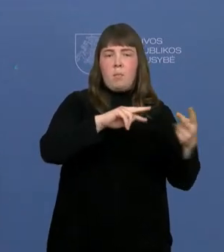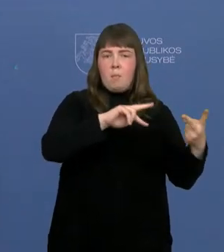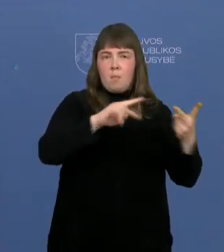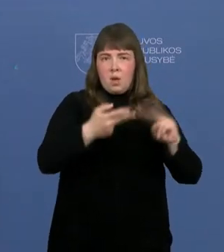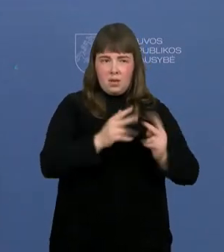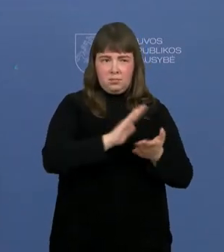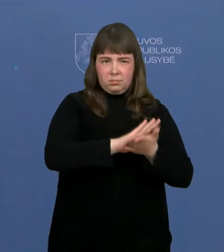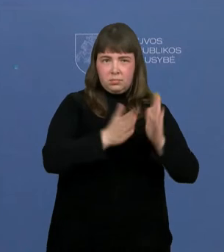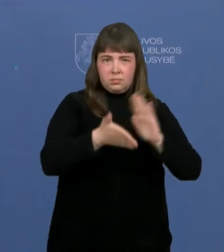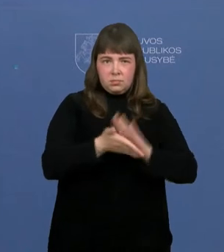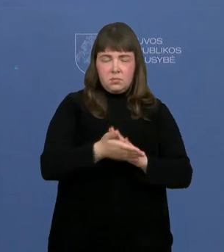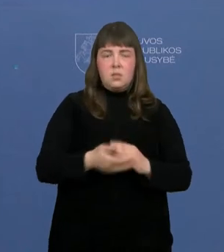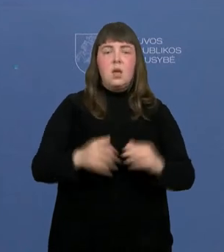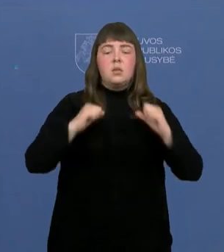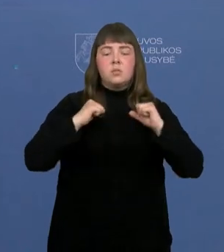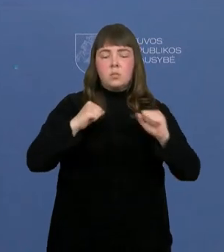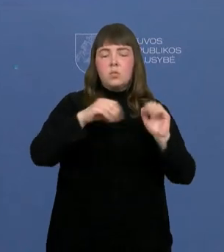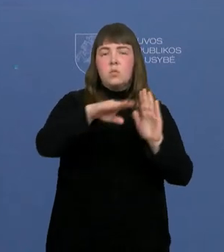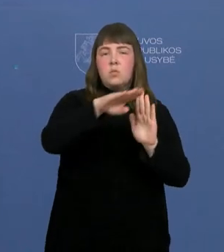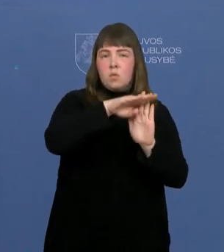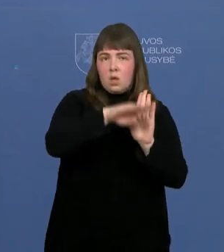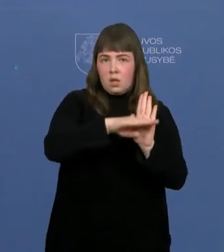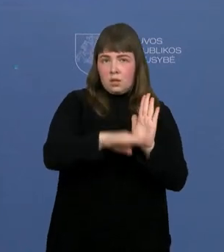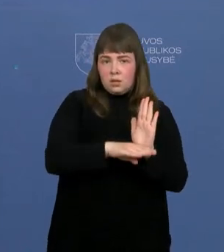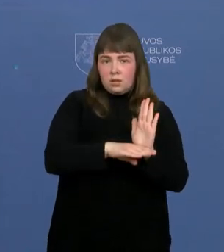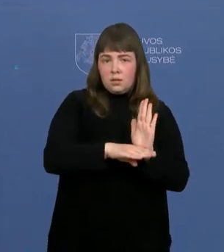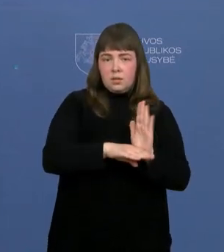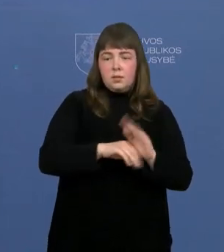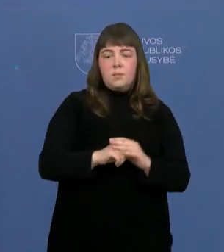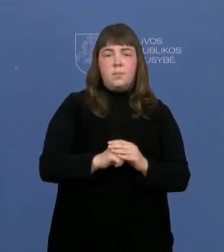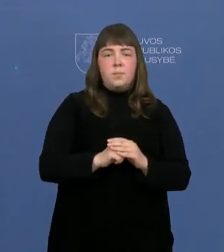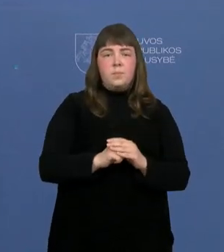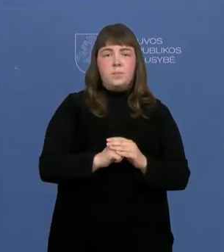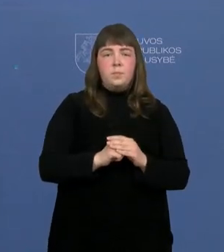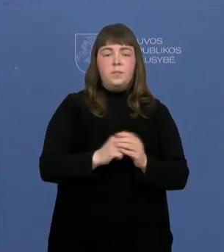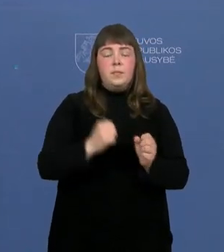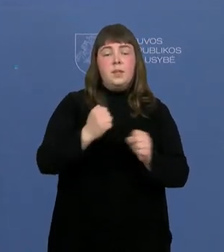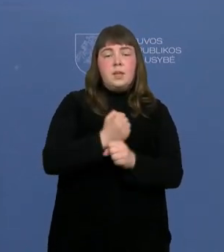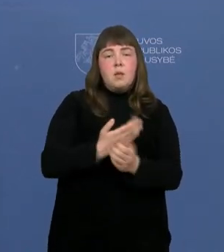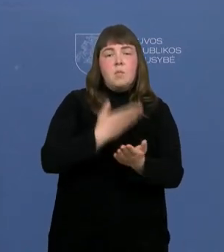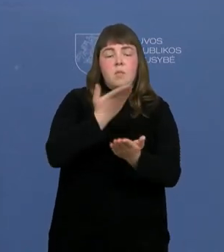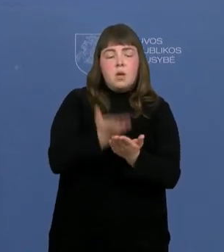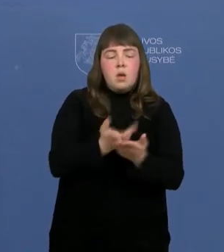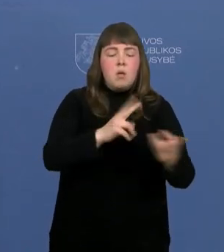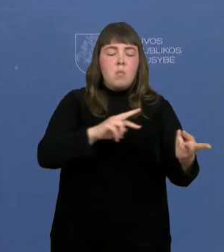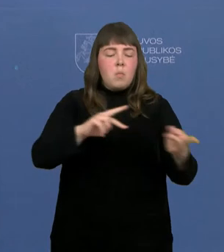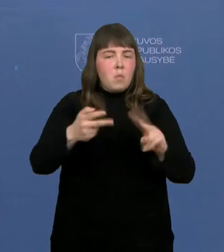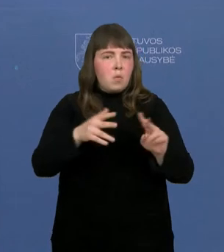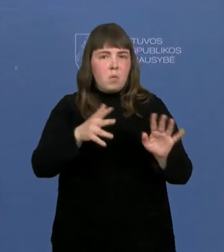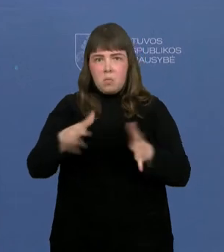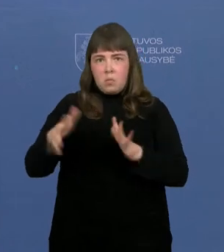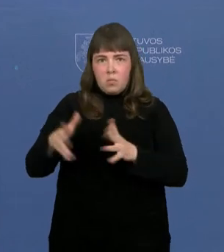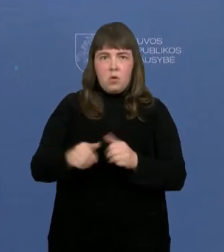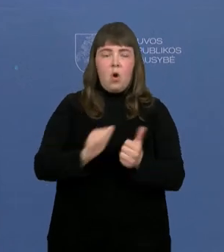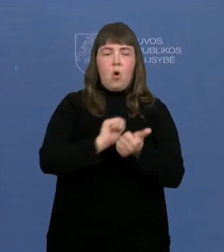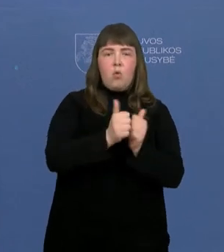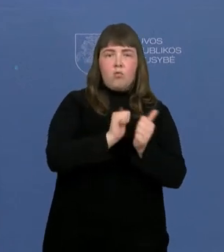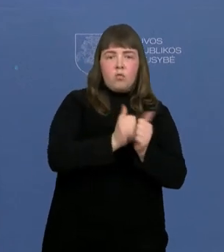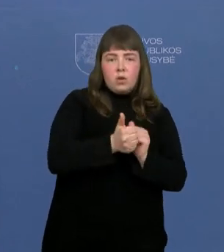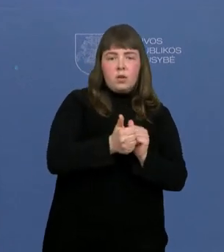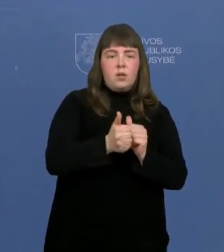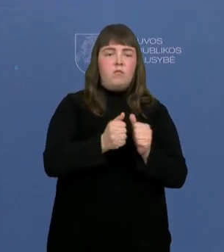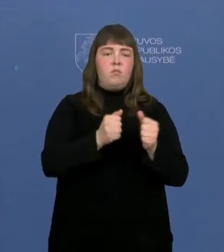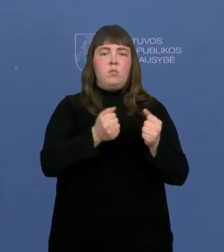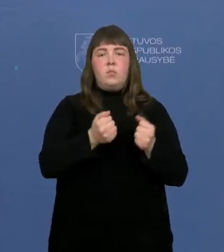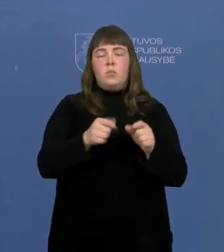įstatyme turime pristatyti tam tikrus pokyčius, turime įvesti konkuravimo kriterijų.